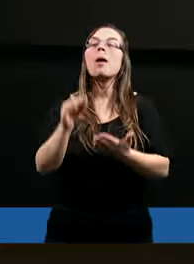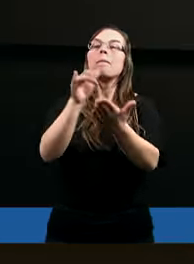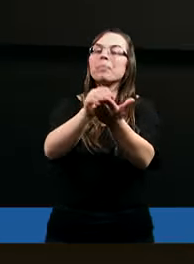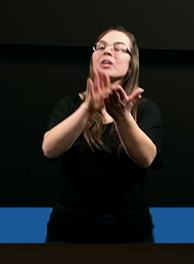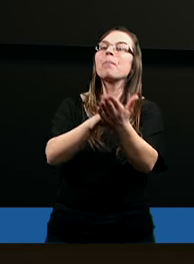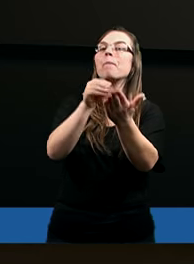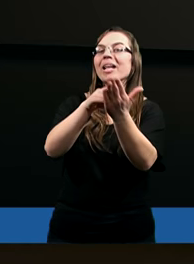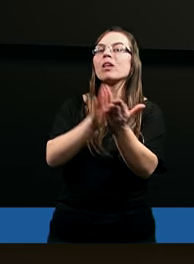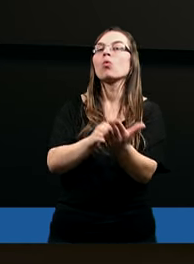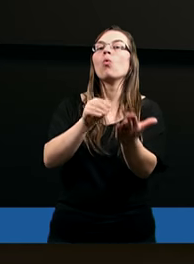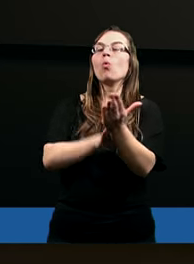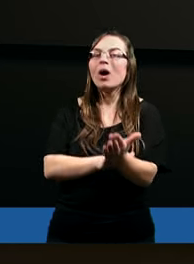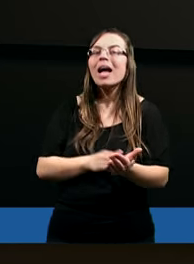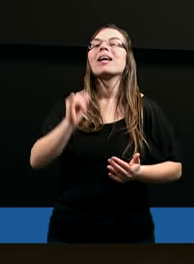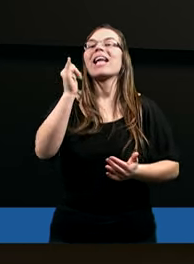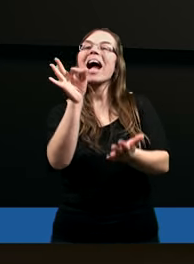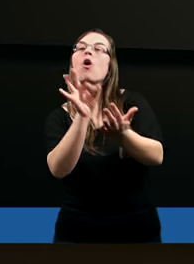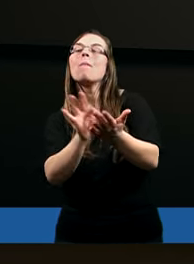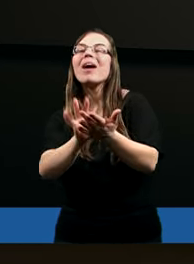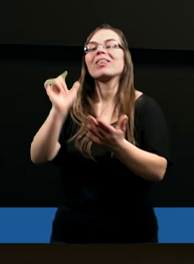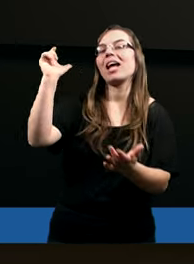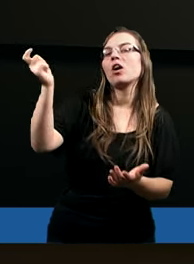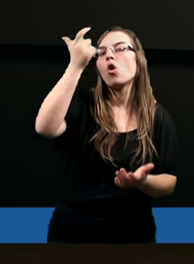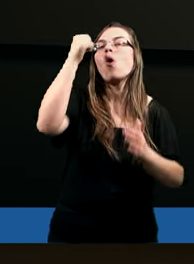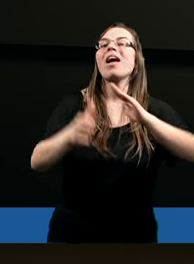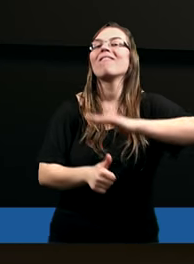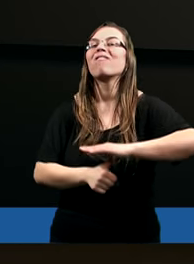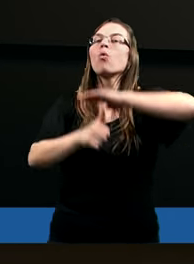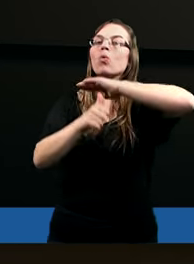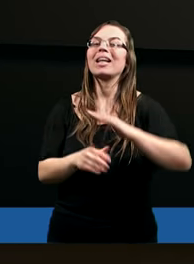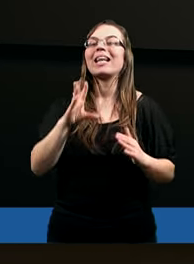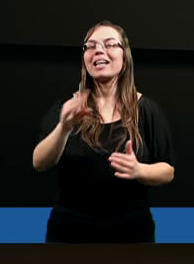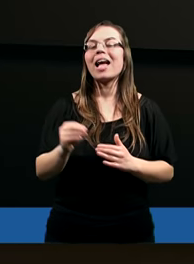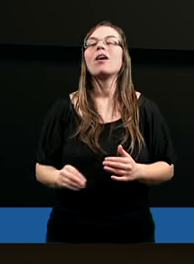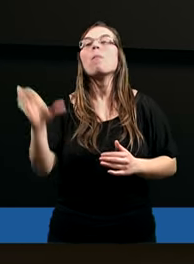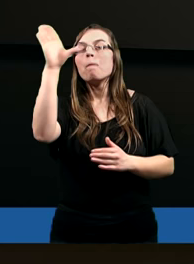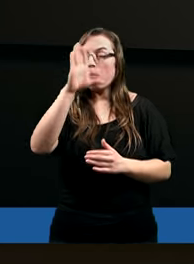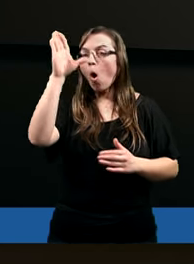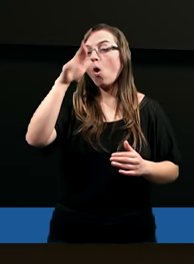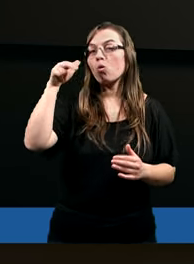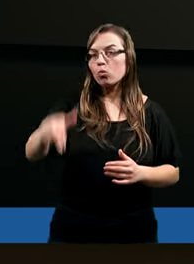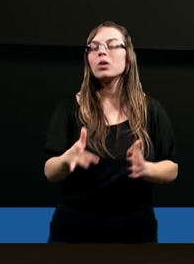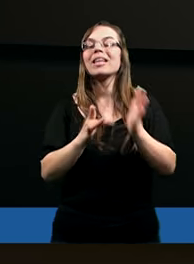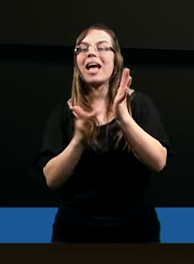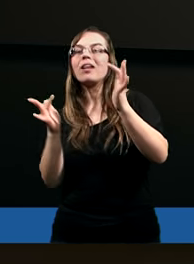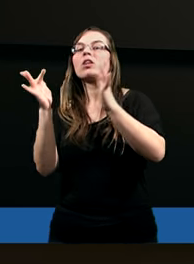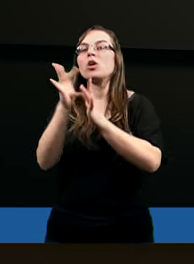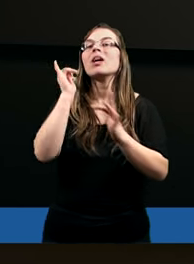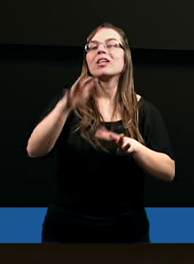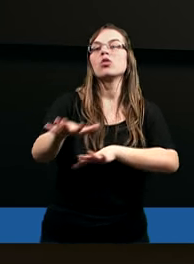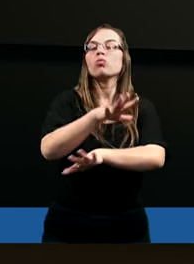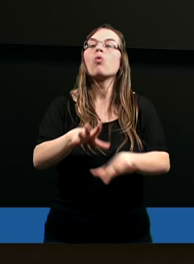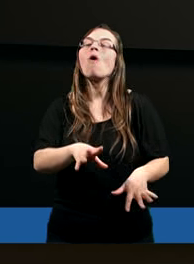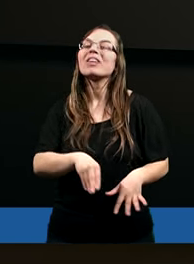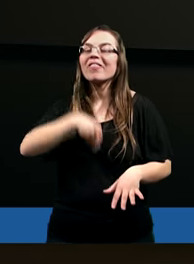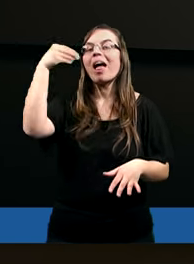przypisuje niejako pewne role, funkcje Bogu, Jezusowi Duchowi